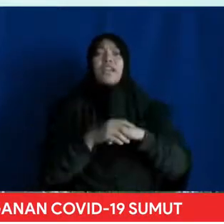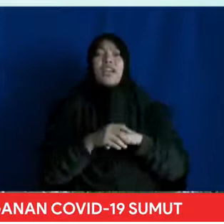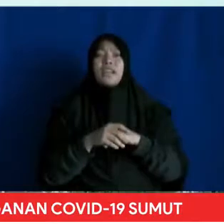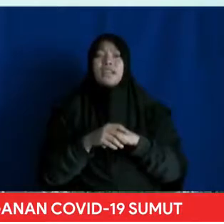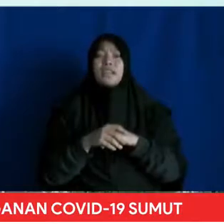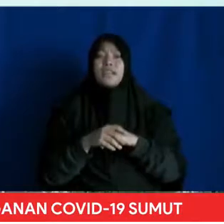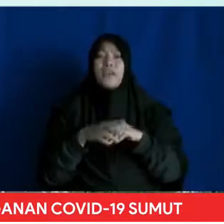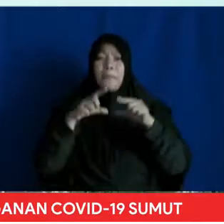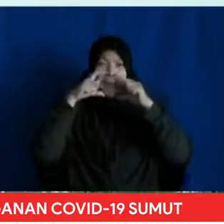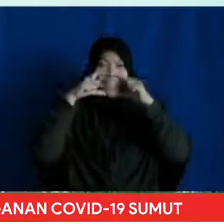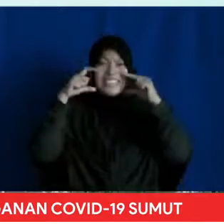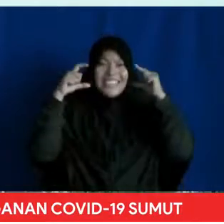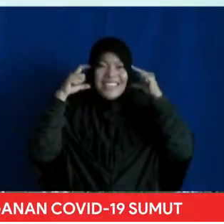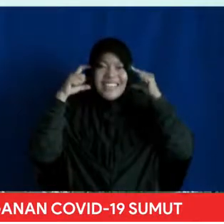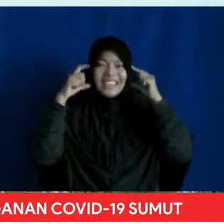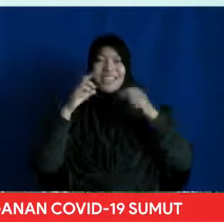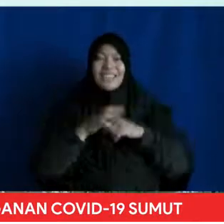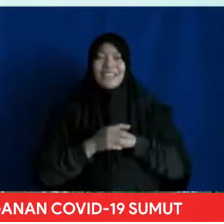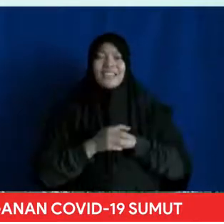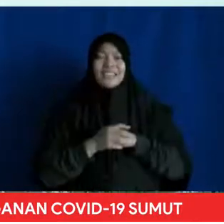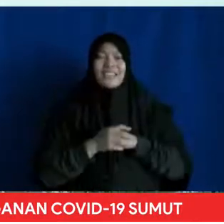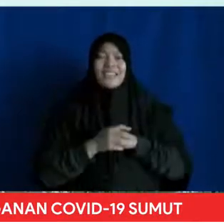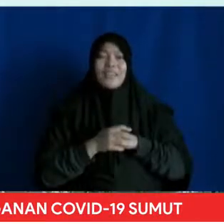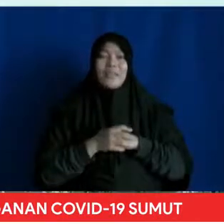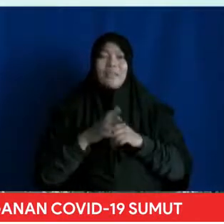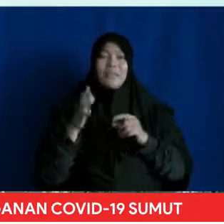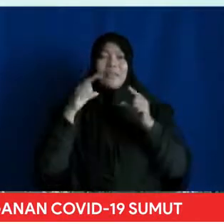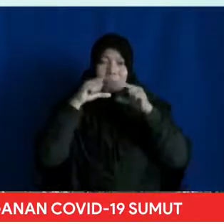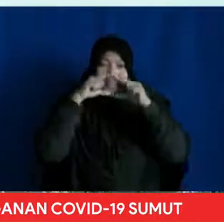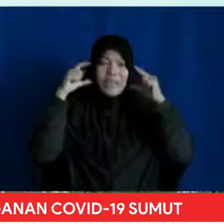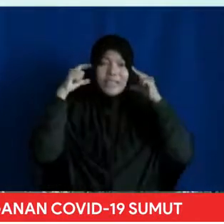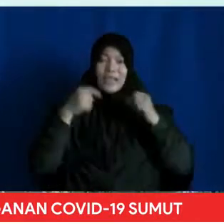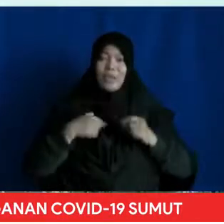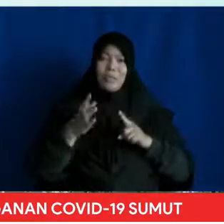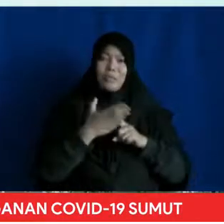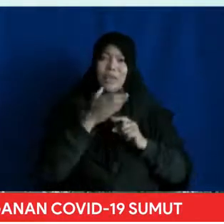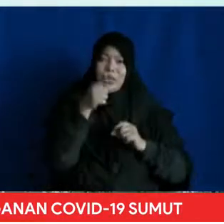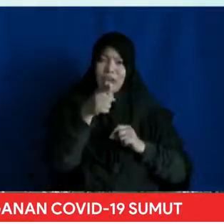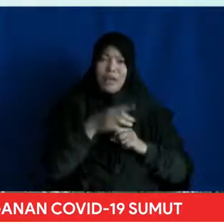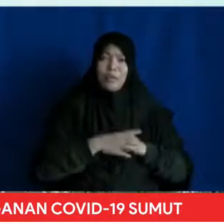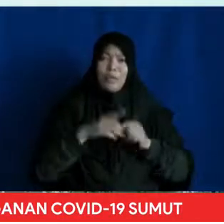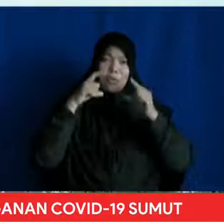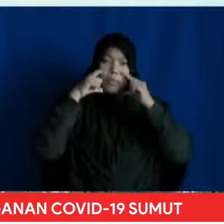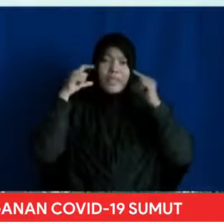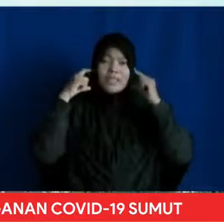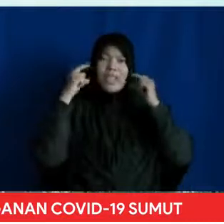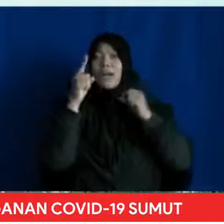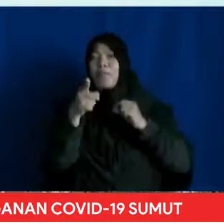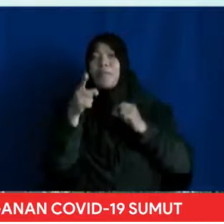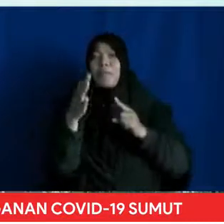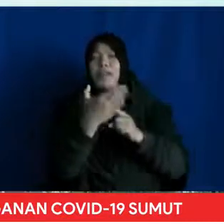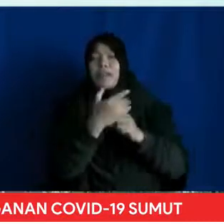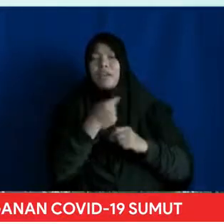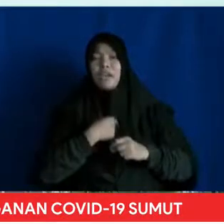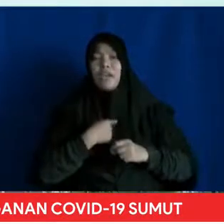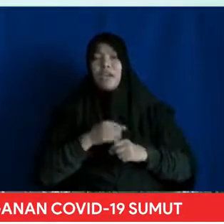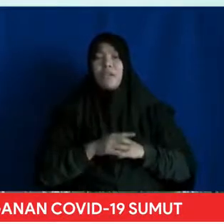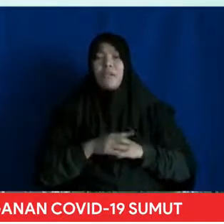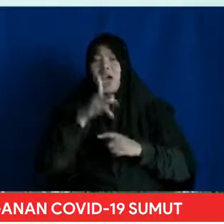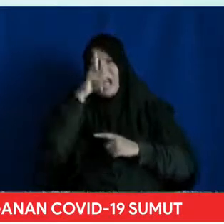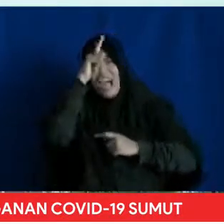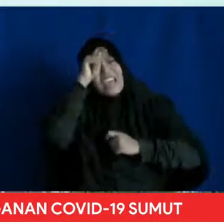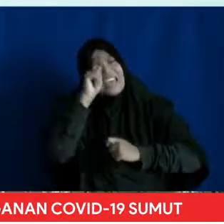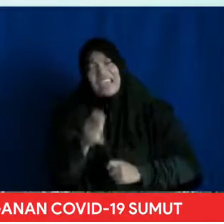penggunaan masker Maskerku melindungi kamu Maskermu melindungi aku Hargai dan bantu upaya mereka